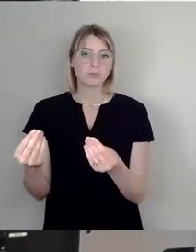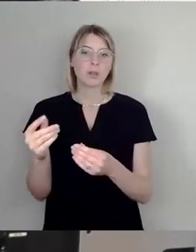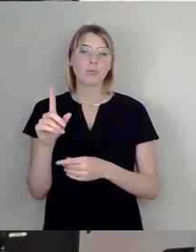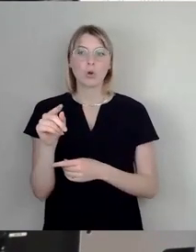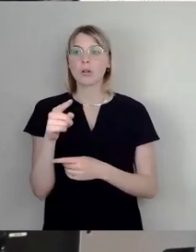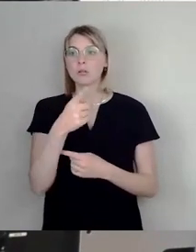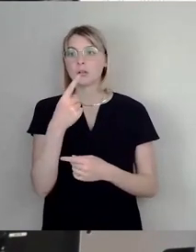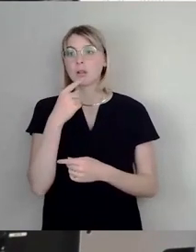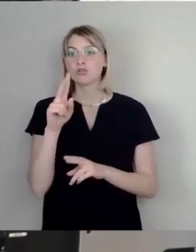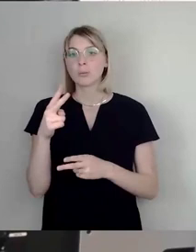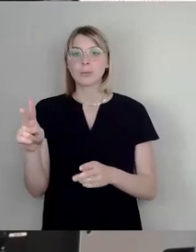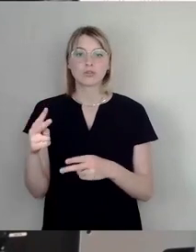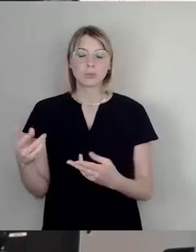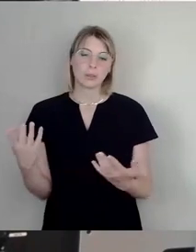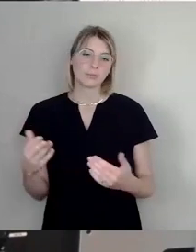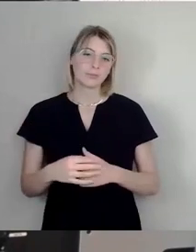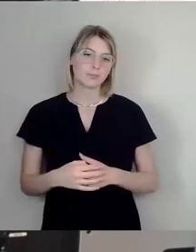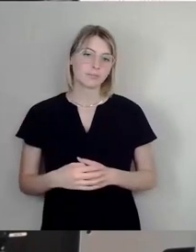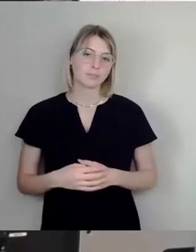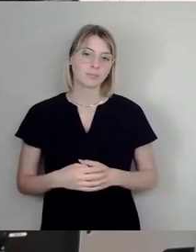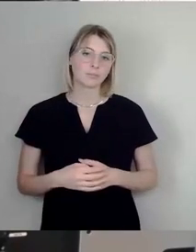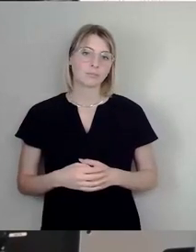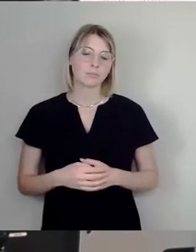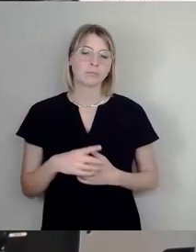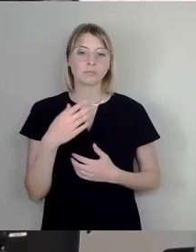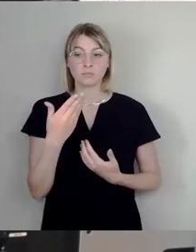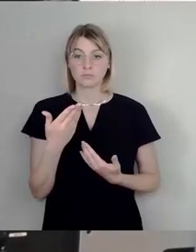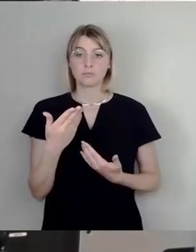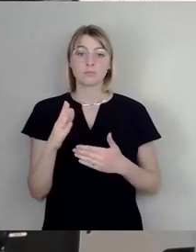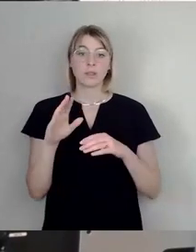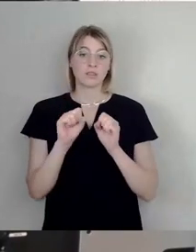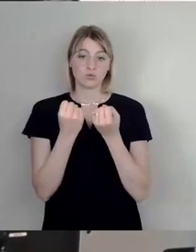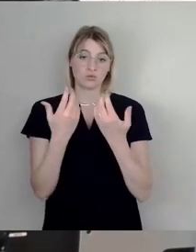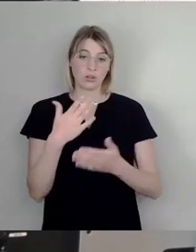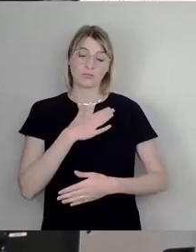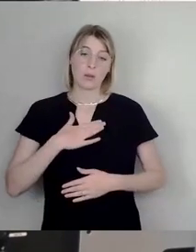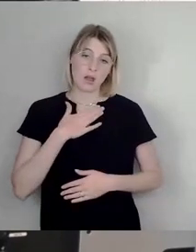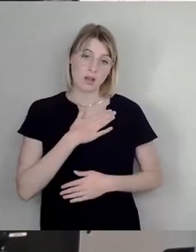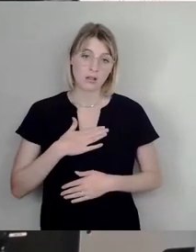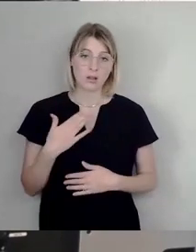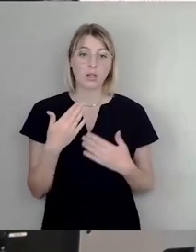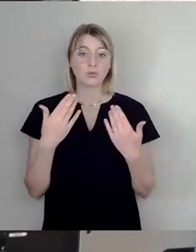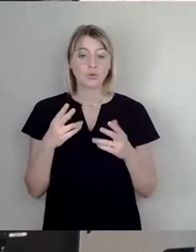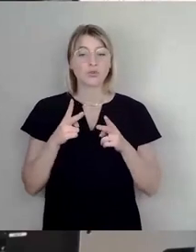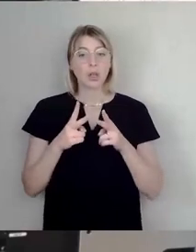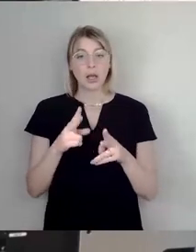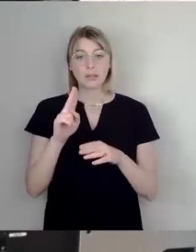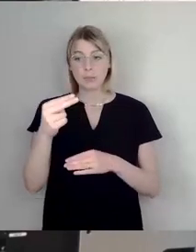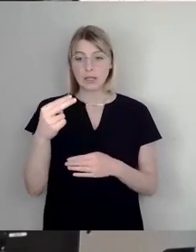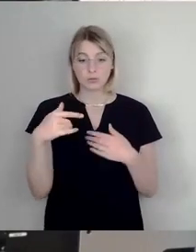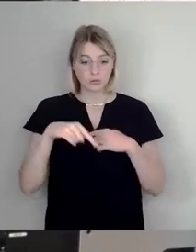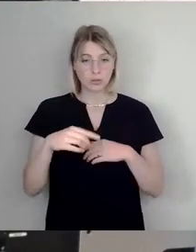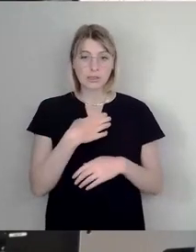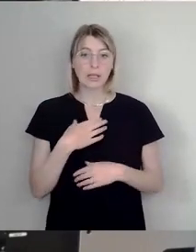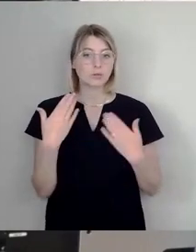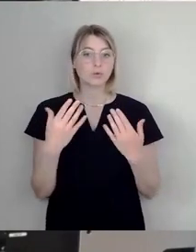Insofern ist das ein peinlicher Vorgang. Straßenbenennungen sind hier in Dresden so. Das wäre auch bei den anderen Benennungen noch der